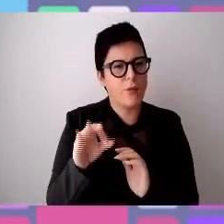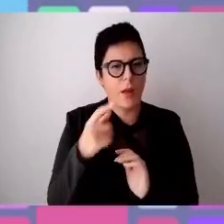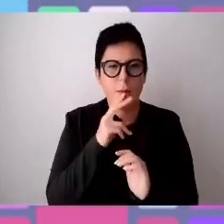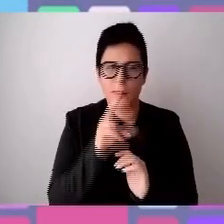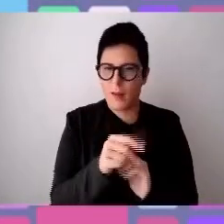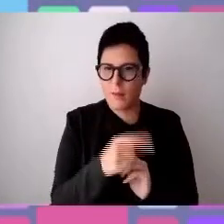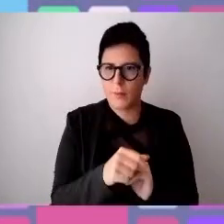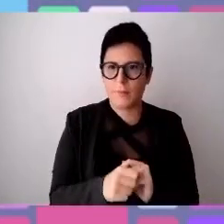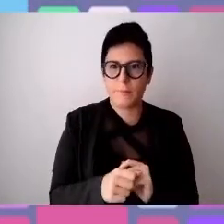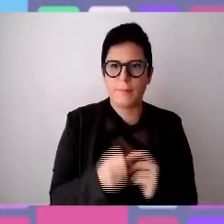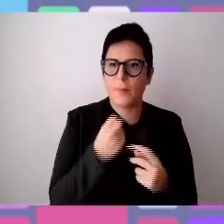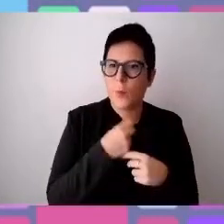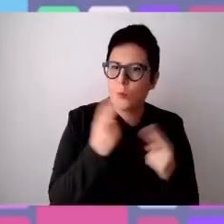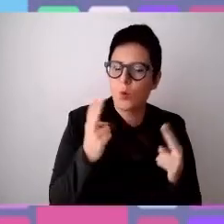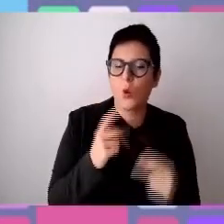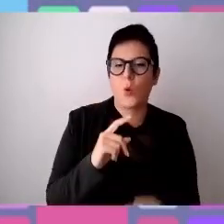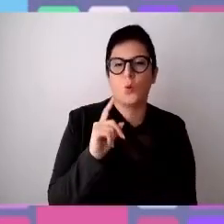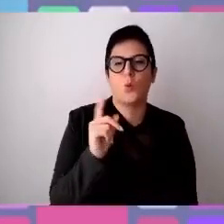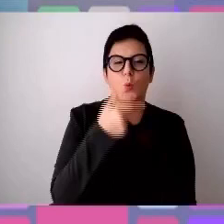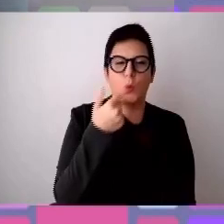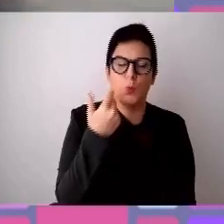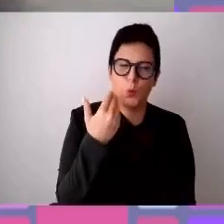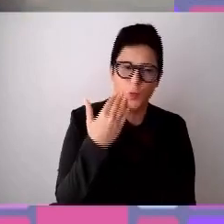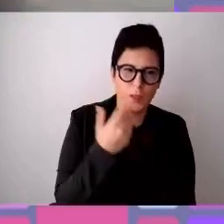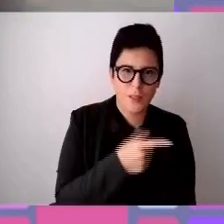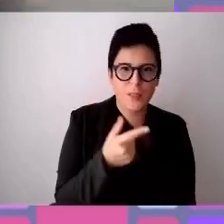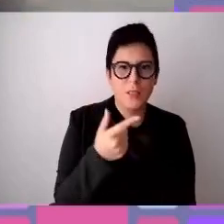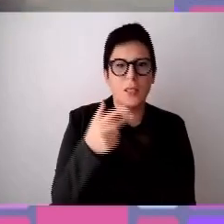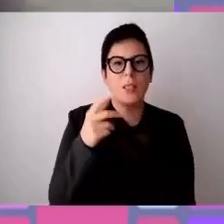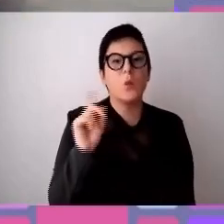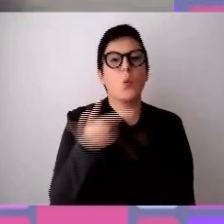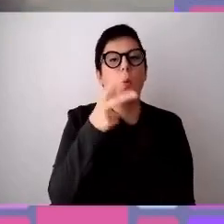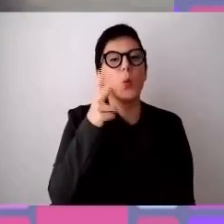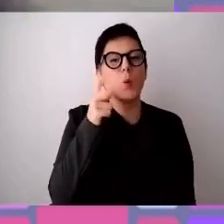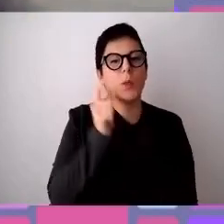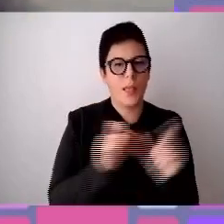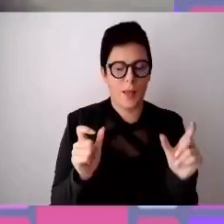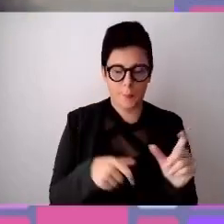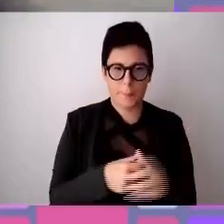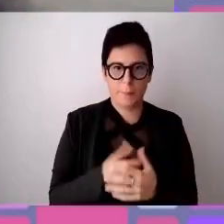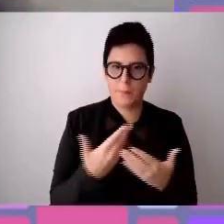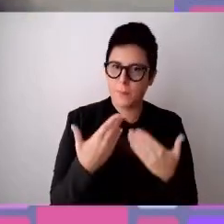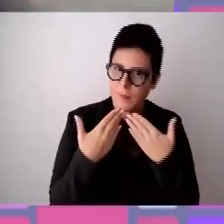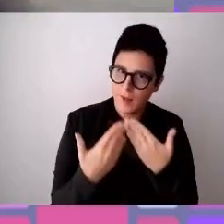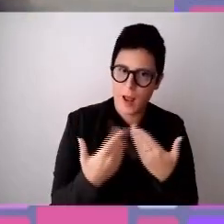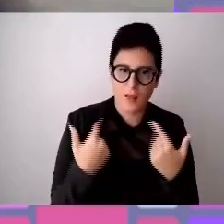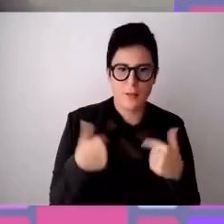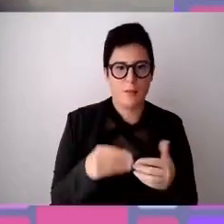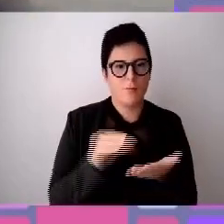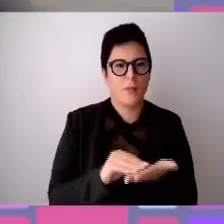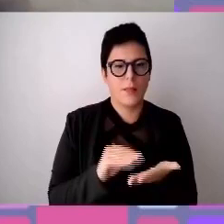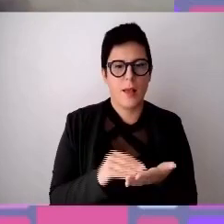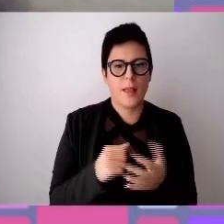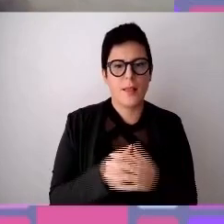Buongiorno a tutte e a tutti, vi ringrazio intanto per essere qui e quindi per l'invito che ho